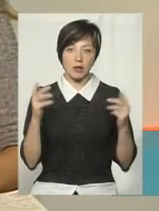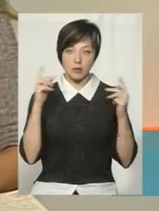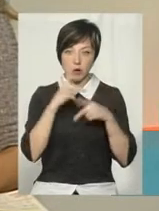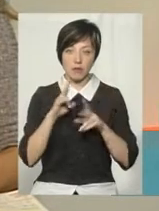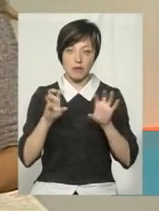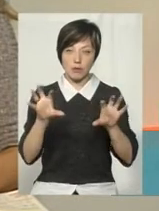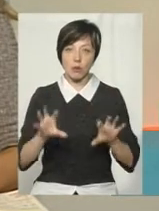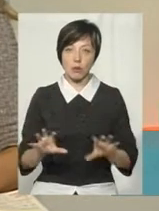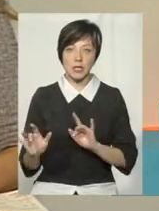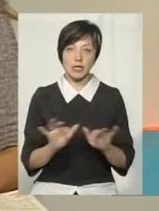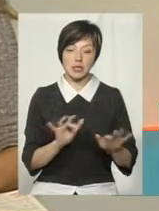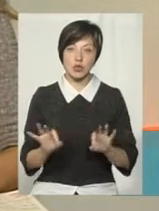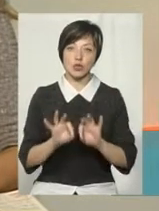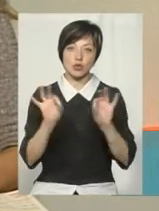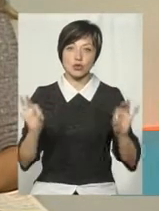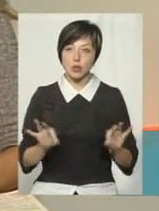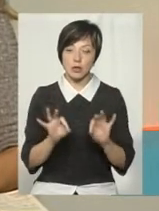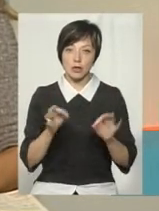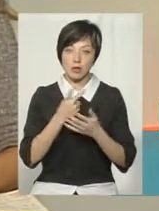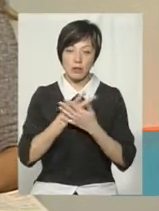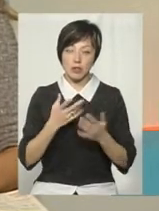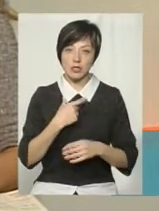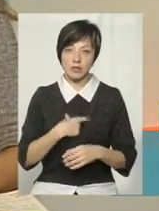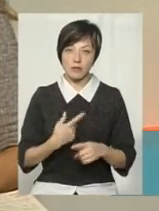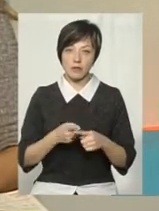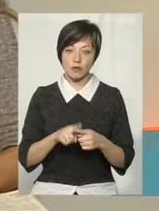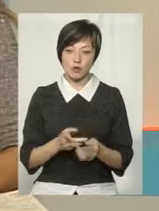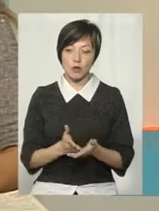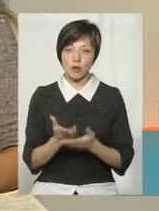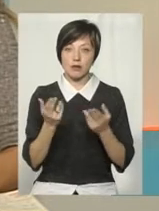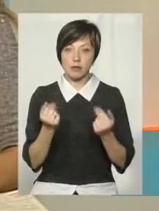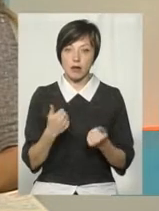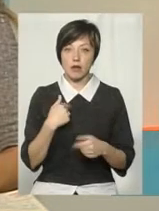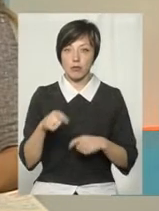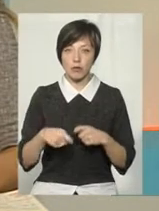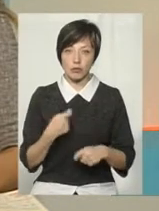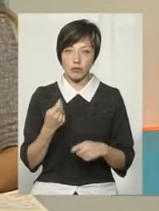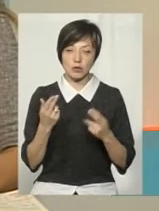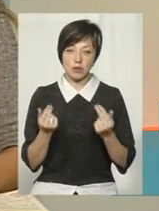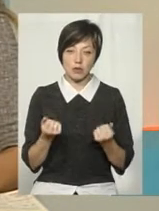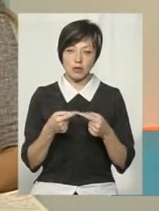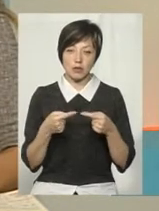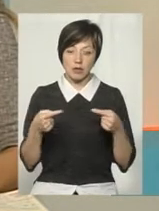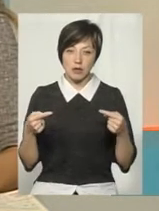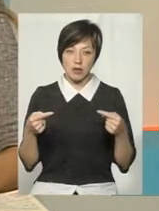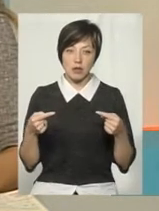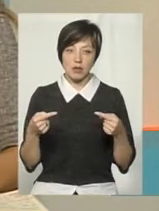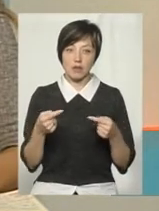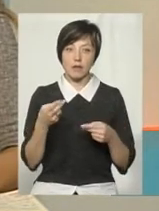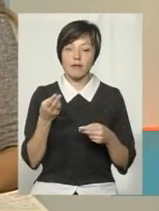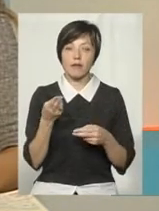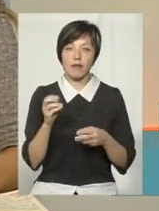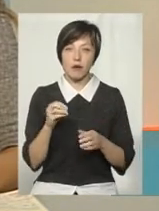незаконних дій, жоден не бачить себе в цьому ракурсі. «Да, я порушив, да, я повинен відповідати». Він бачив туди корінь зла,